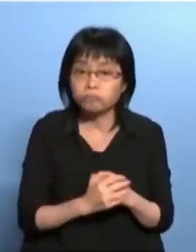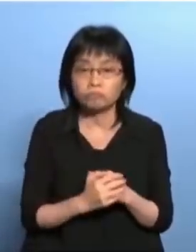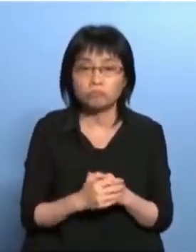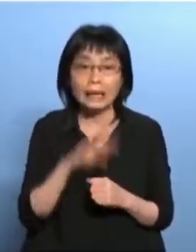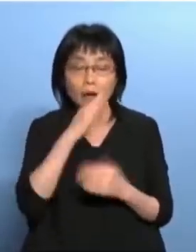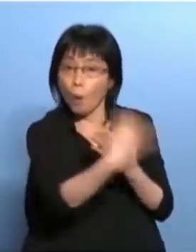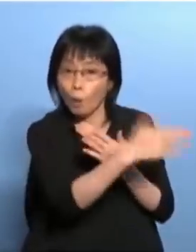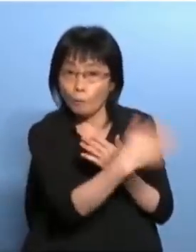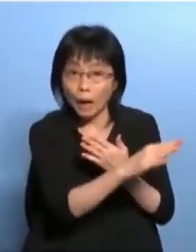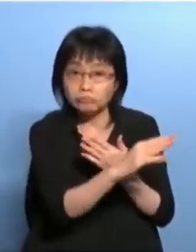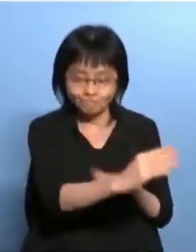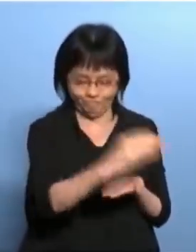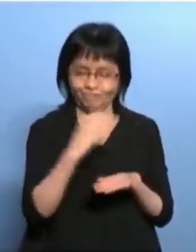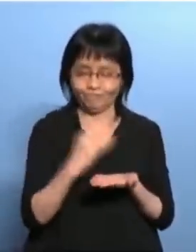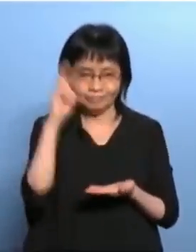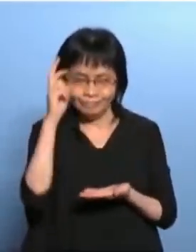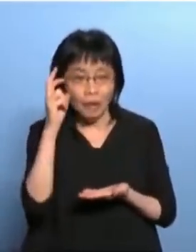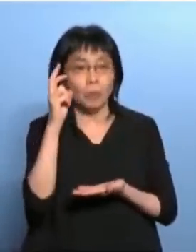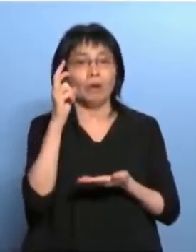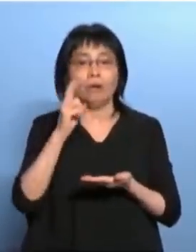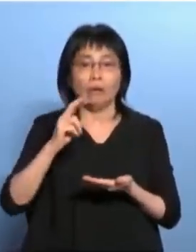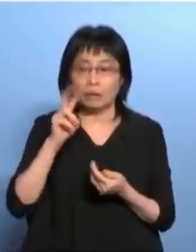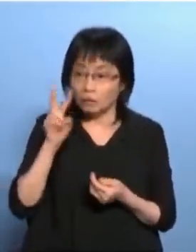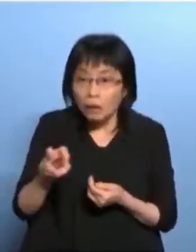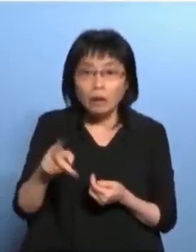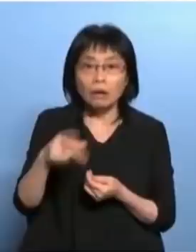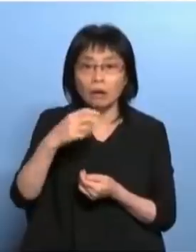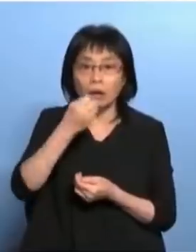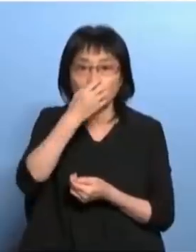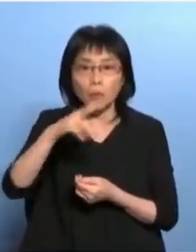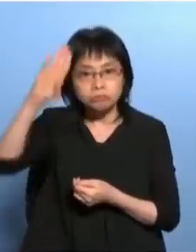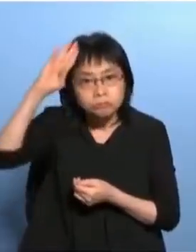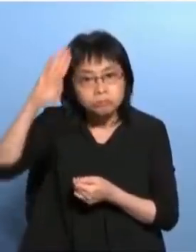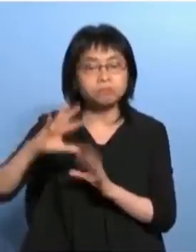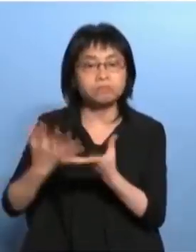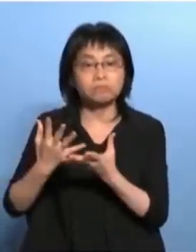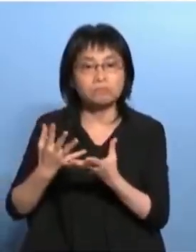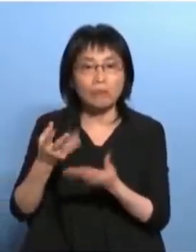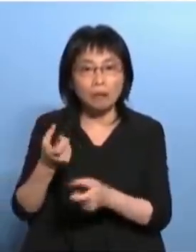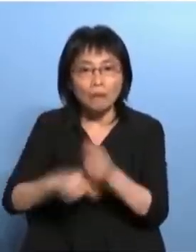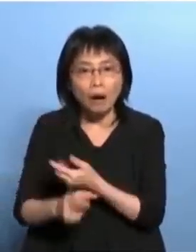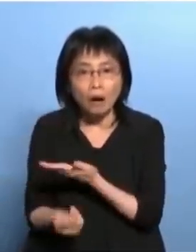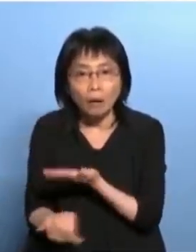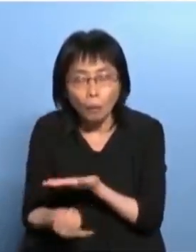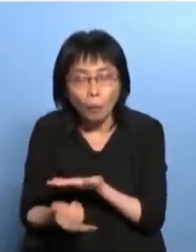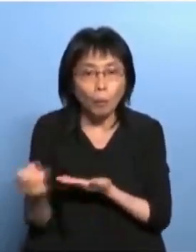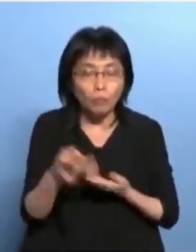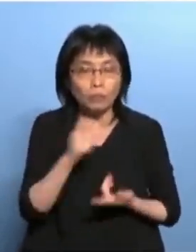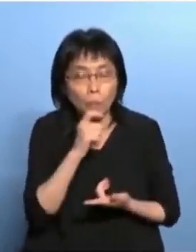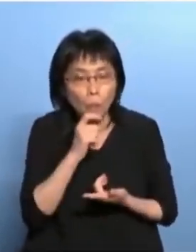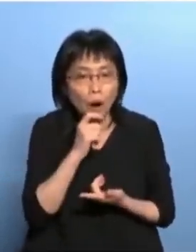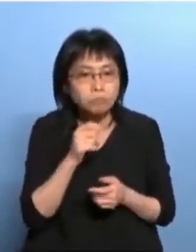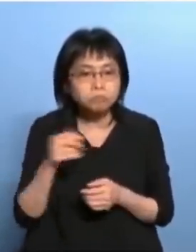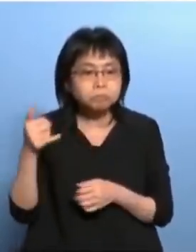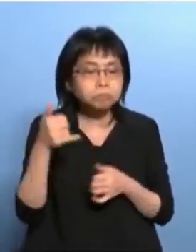一看什么事呢主席警察就犯毒跟着通街打人屈记者打记者